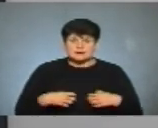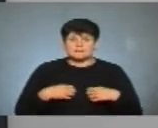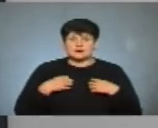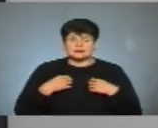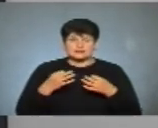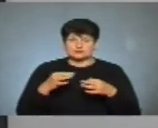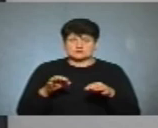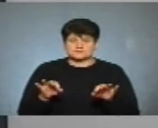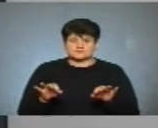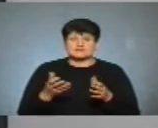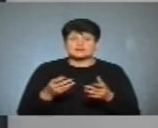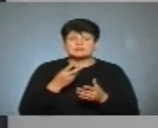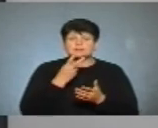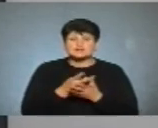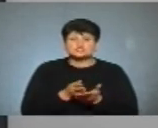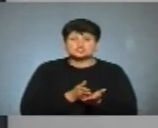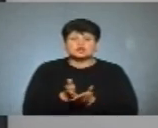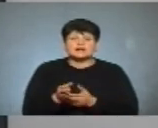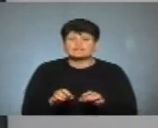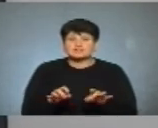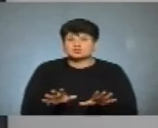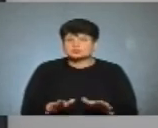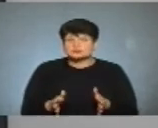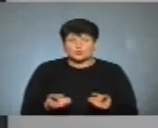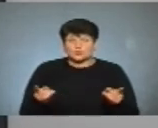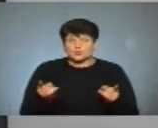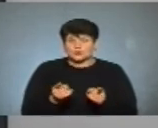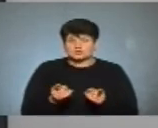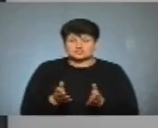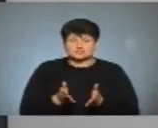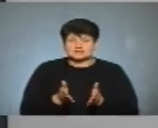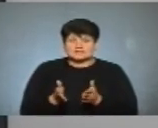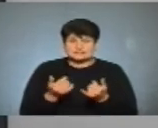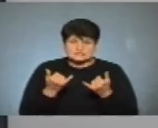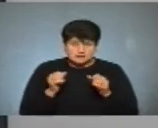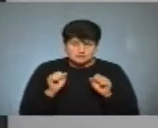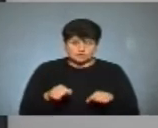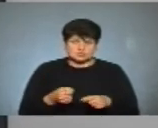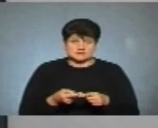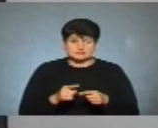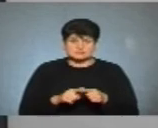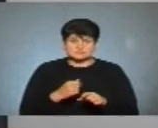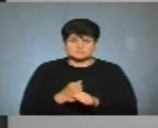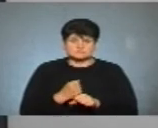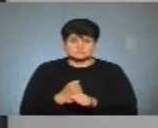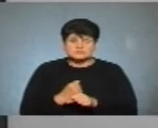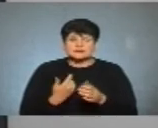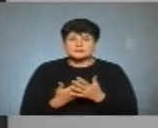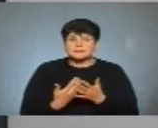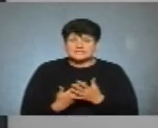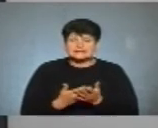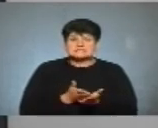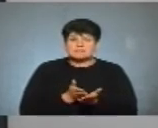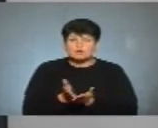пускаємо. що мало часу. Ось такі, ви бачите, шляхи вирішення. Короткі шляхи вирішення. Навіть зараз можна це вирішувати. Наприклад,